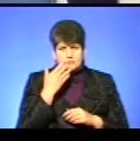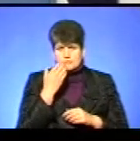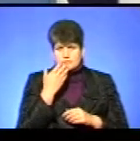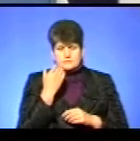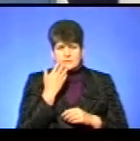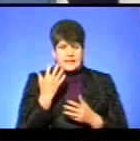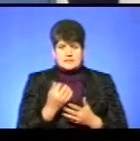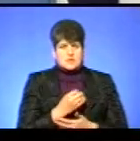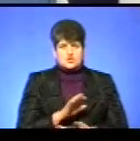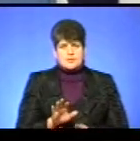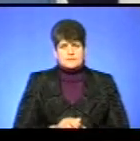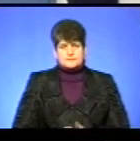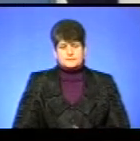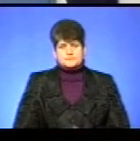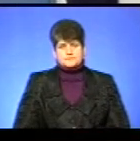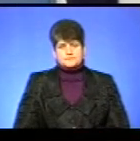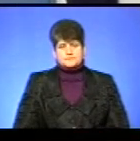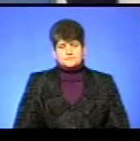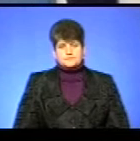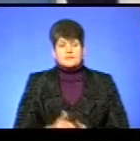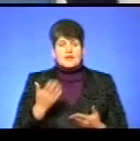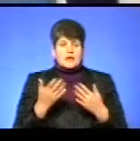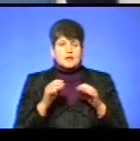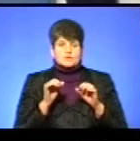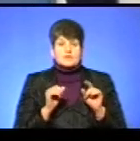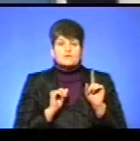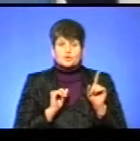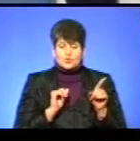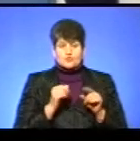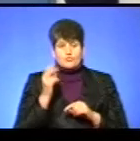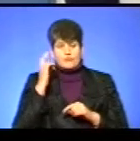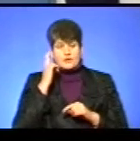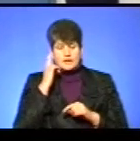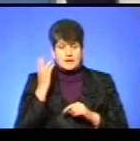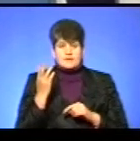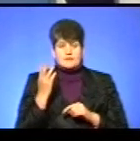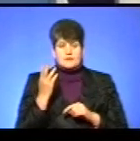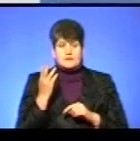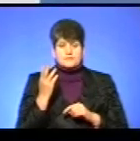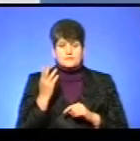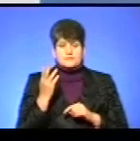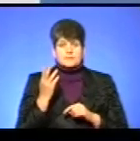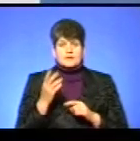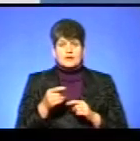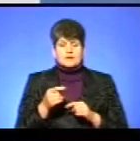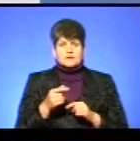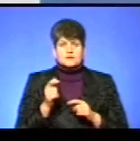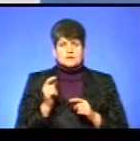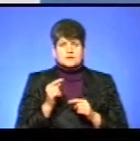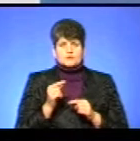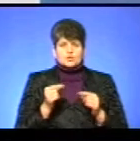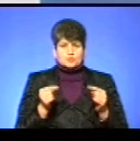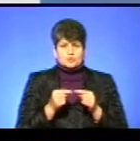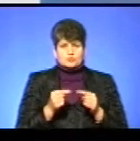бою, не знайшла. Яка ймовірність того, що в Києві на патаналізів остаточно буде визначена